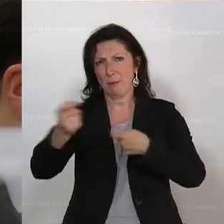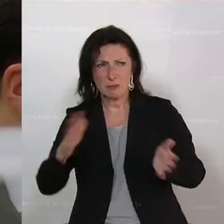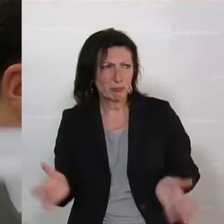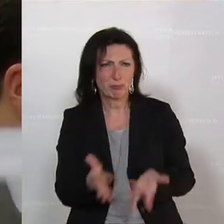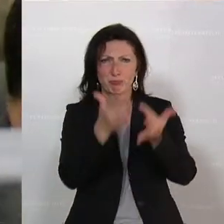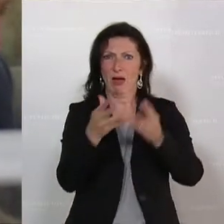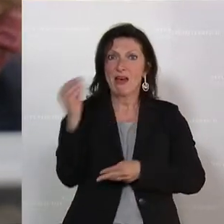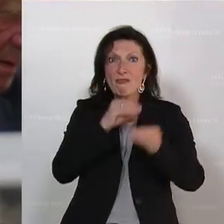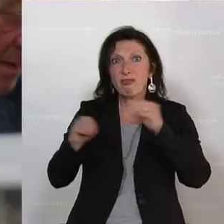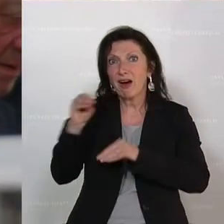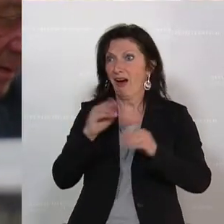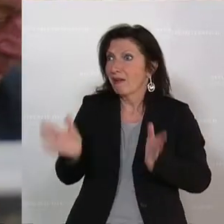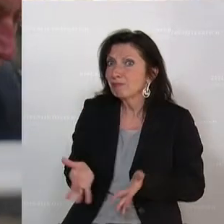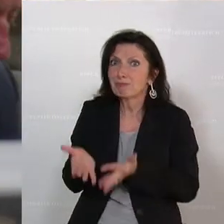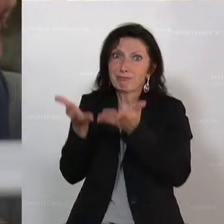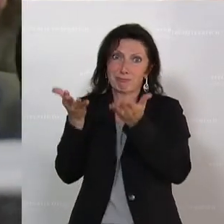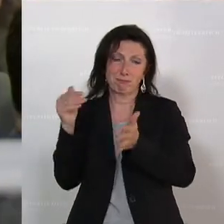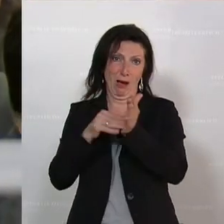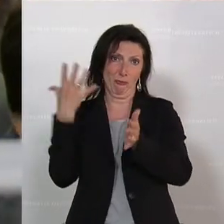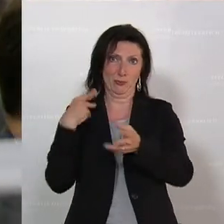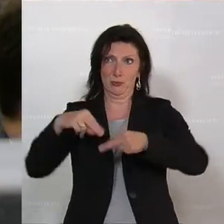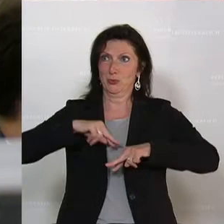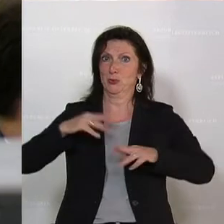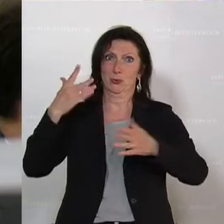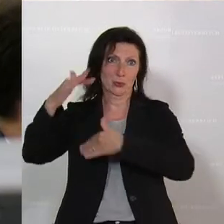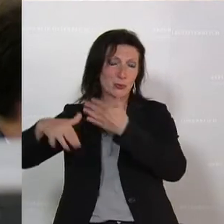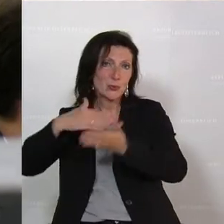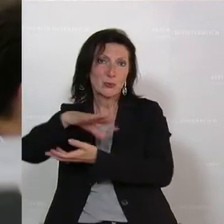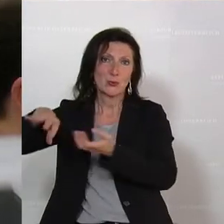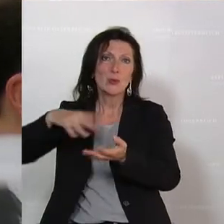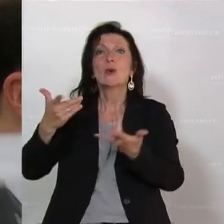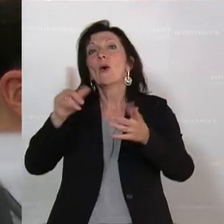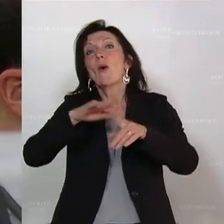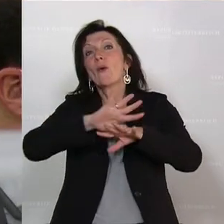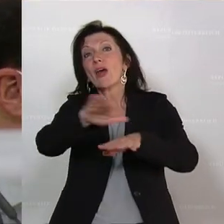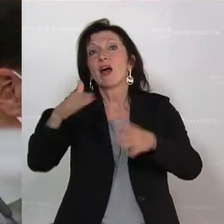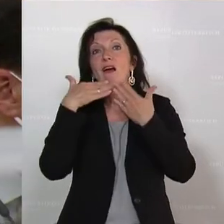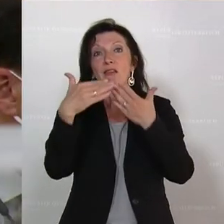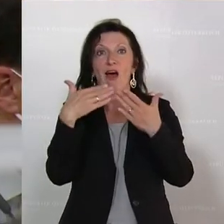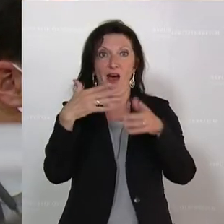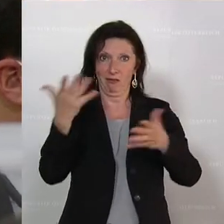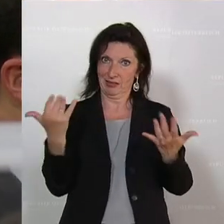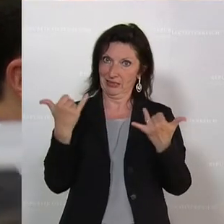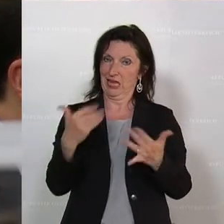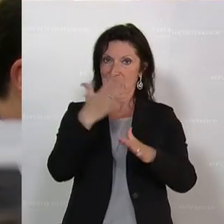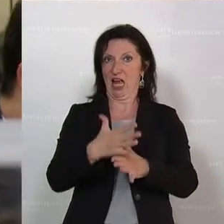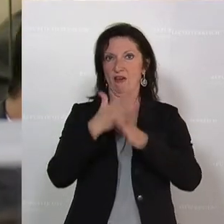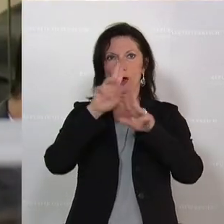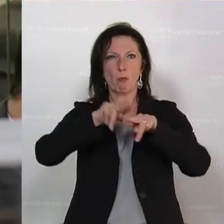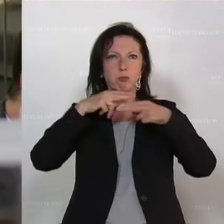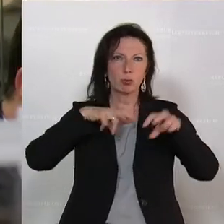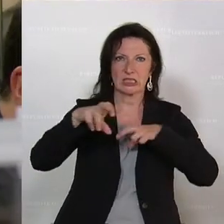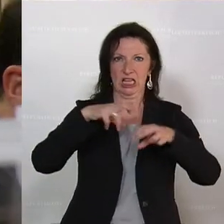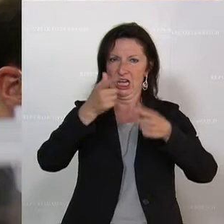das Vereinsleben wieder in die Höhe kommt. Und da möchte ich auch bei dieser Gelegenheit wirklich auch allen danken, die dazu beitragen. Die Bundesregierung, die Länder, die